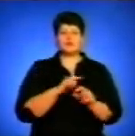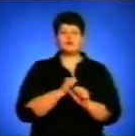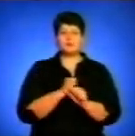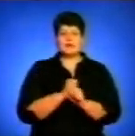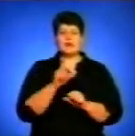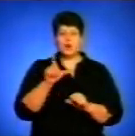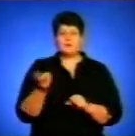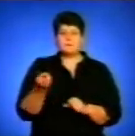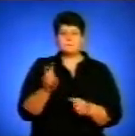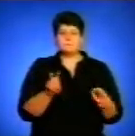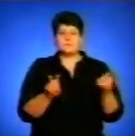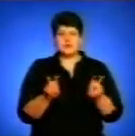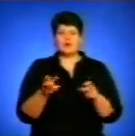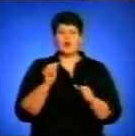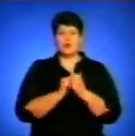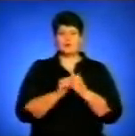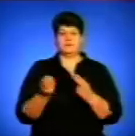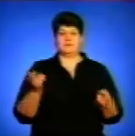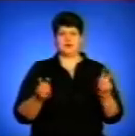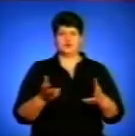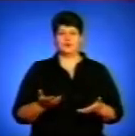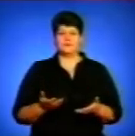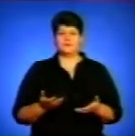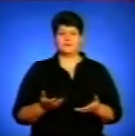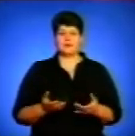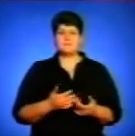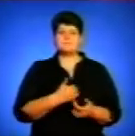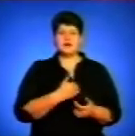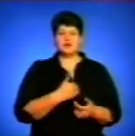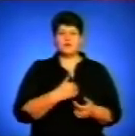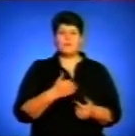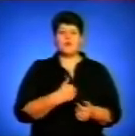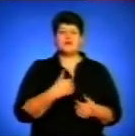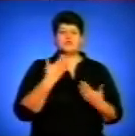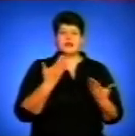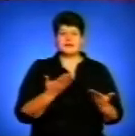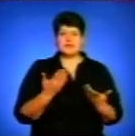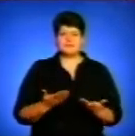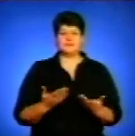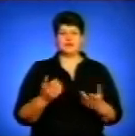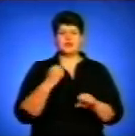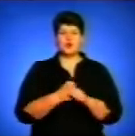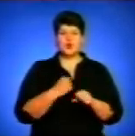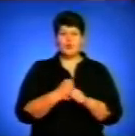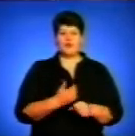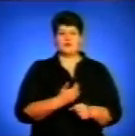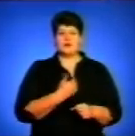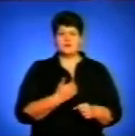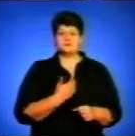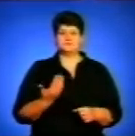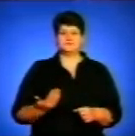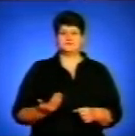люди б пішли, кожен б відгукнувся на це. Бажано краще побажати їм роботи, наснаги,